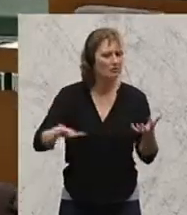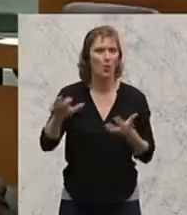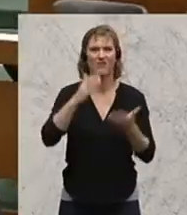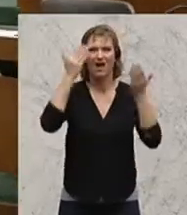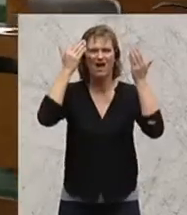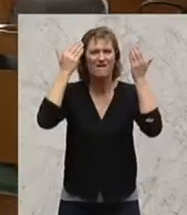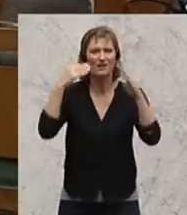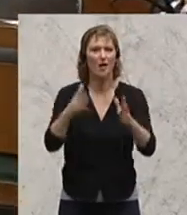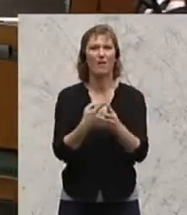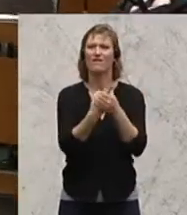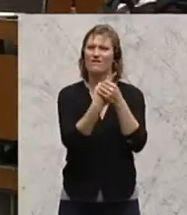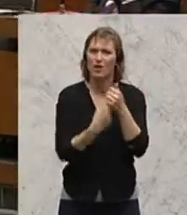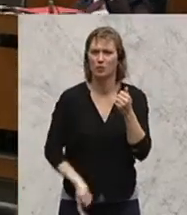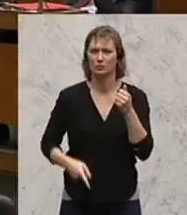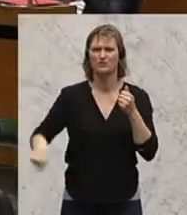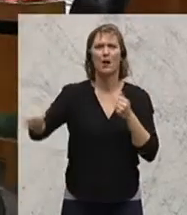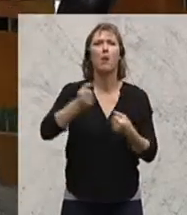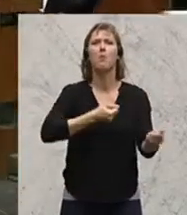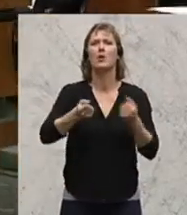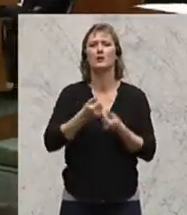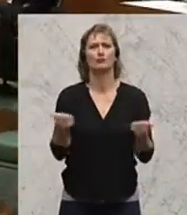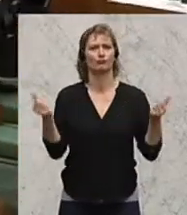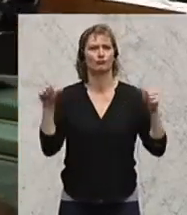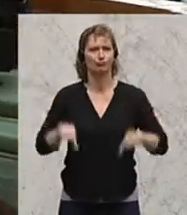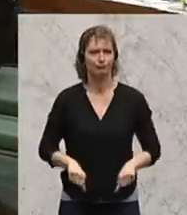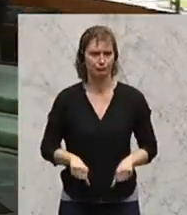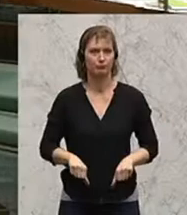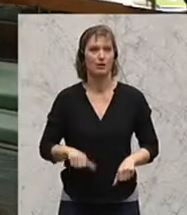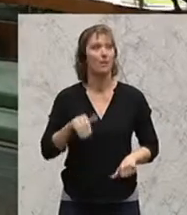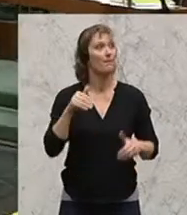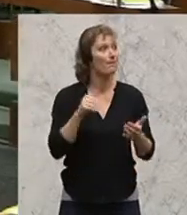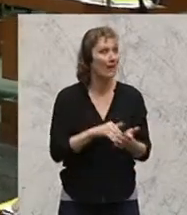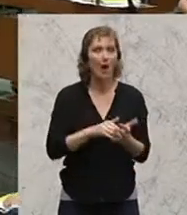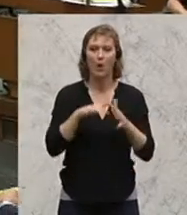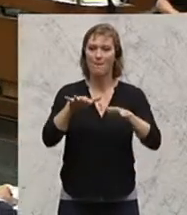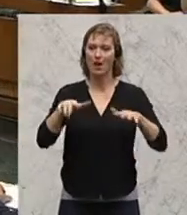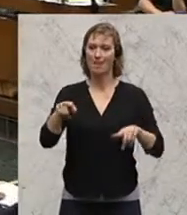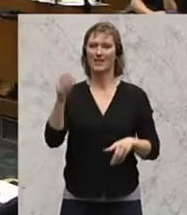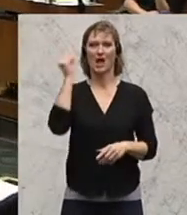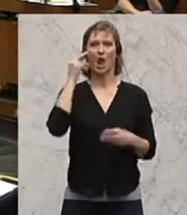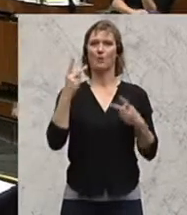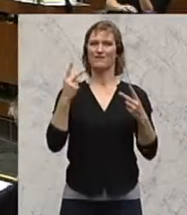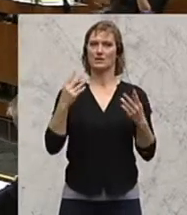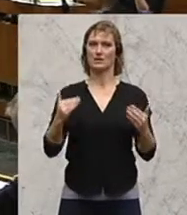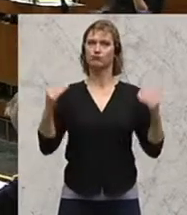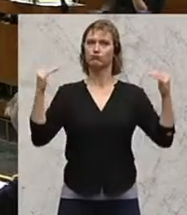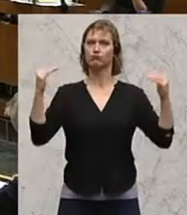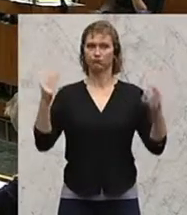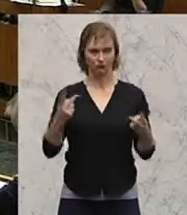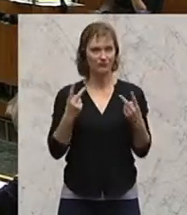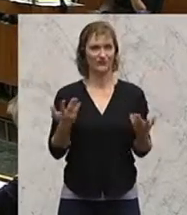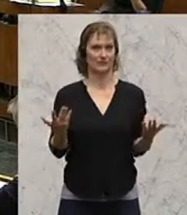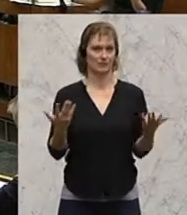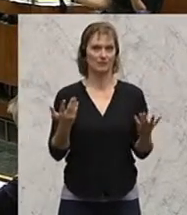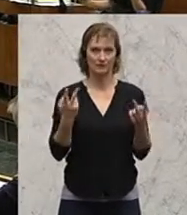Vertrauensverlust der Bevölkerung in die Politik droht, es ganz wichtig ist, Parlamente glaubwürdig zu machen. Das ist ein ganz